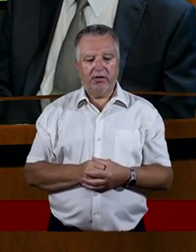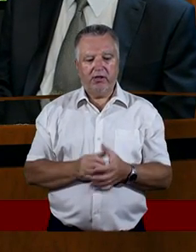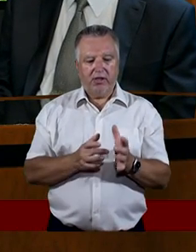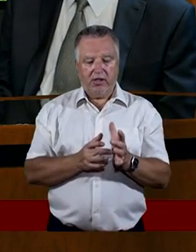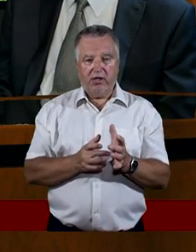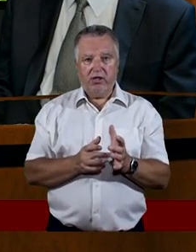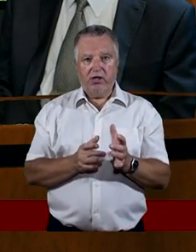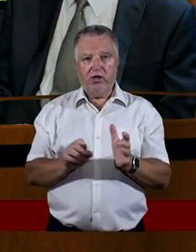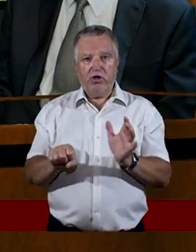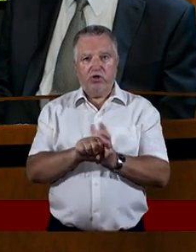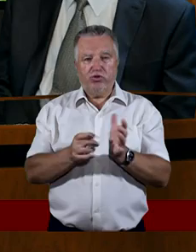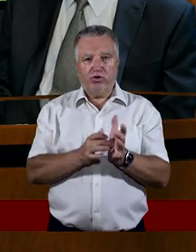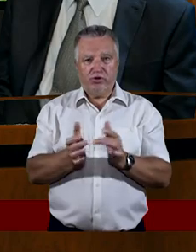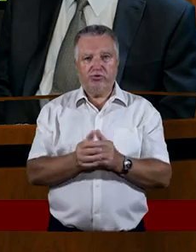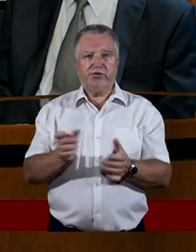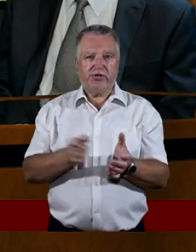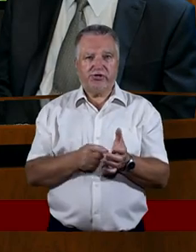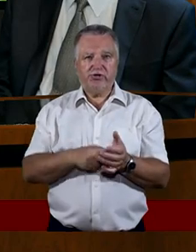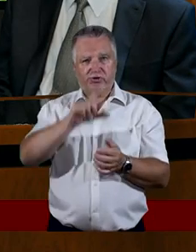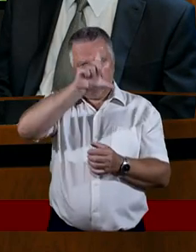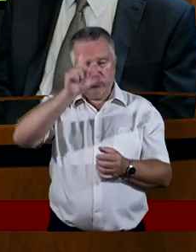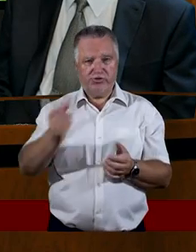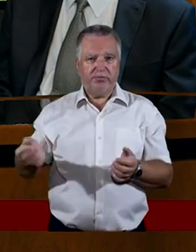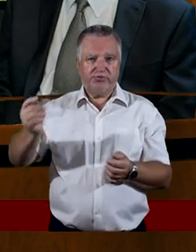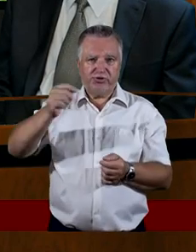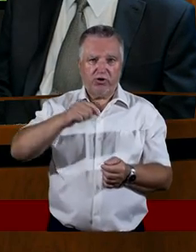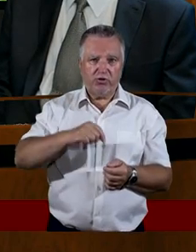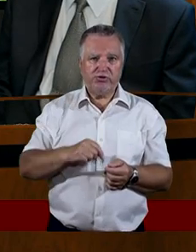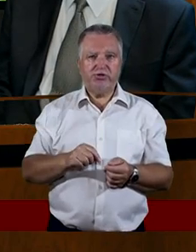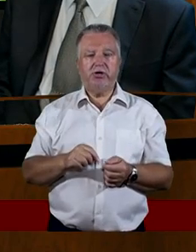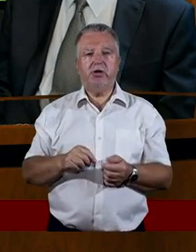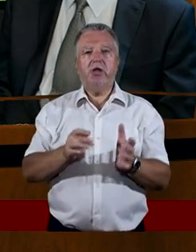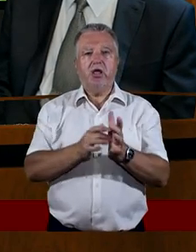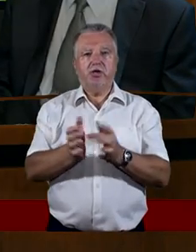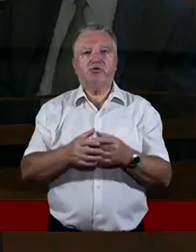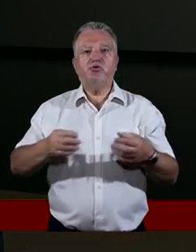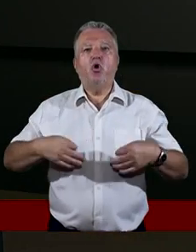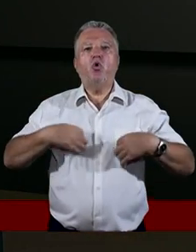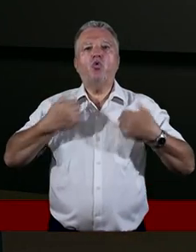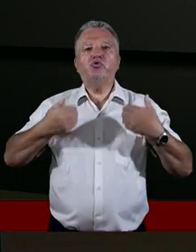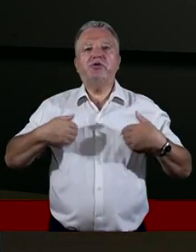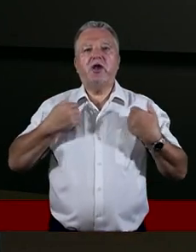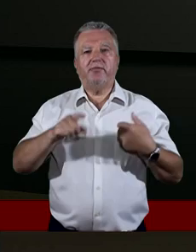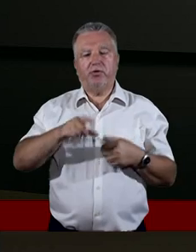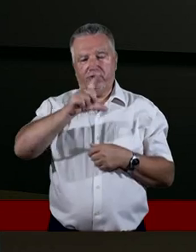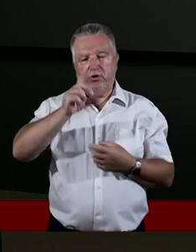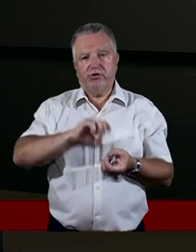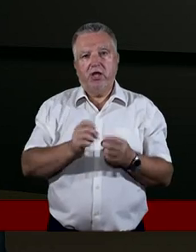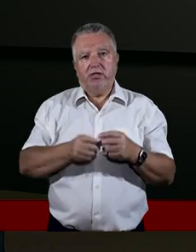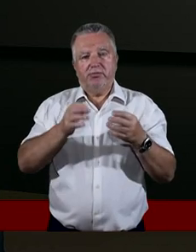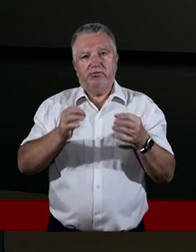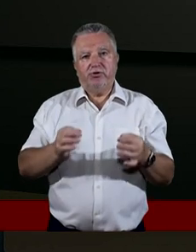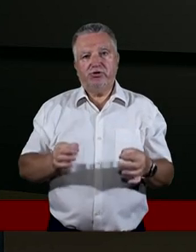Często ludzie przychodzili do Niego, czy byli przynoszeni wręcz. On ich uzdrawiał, ale gdybyśmy dzisiaj